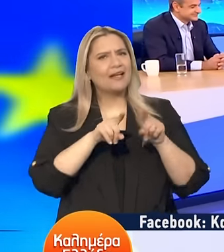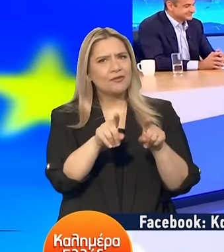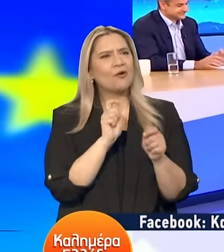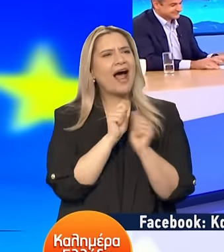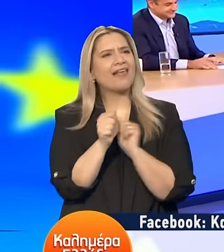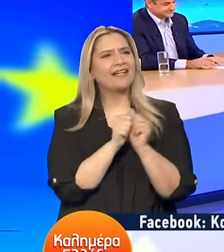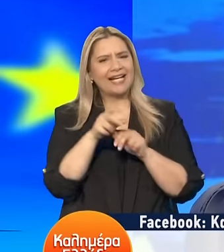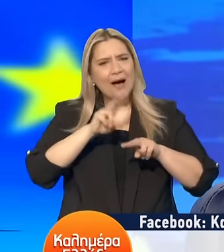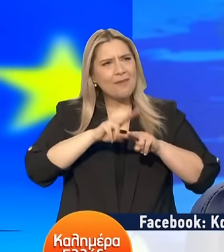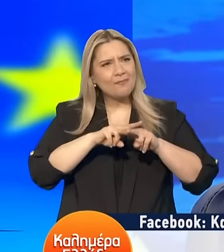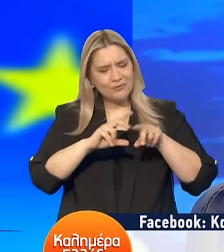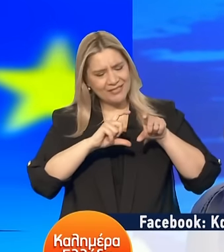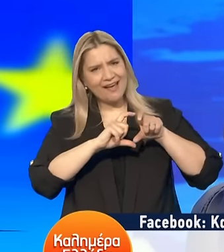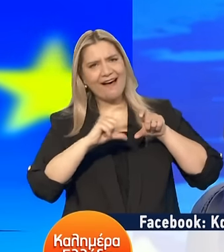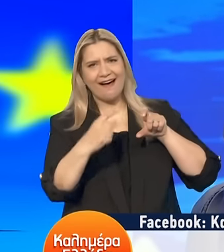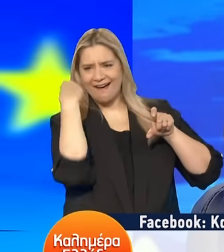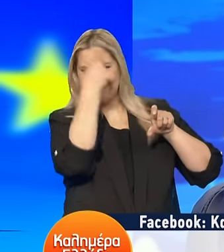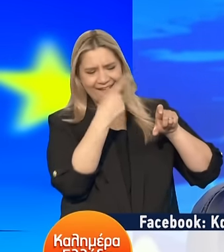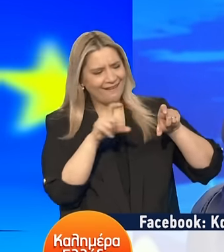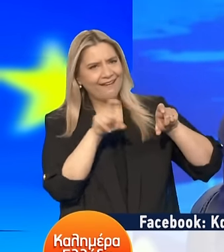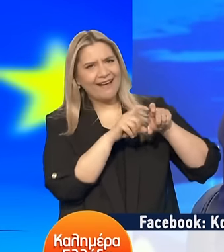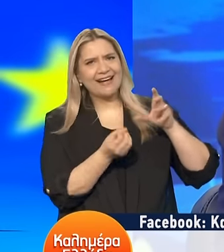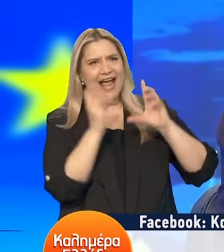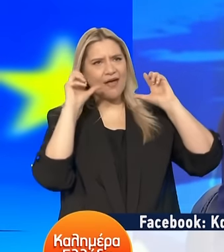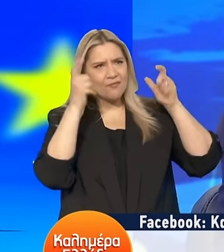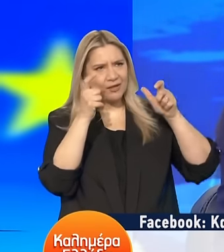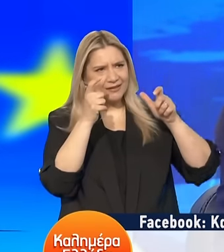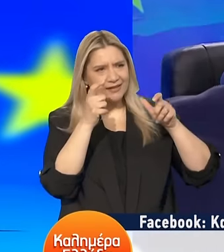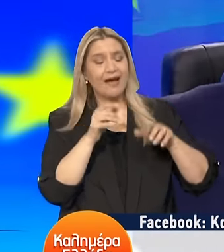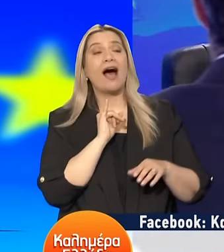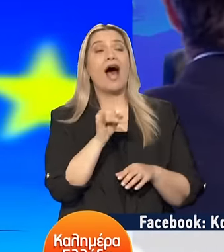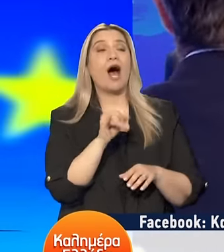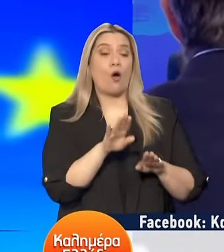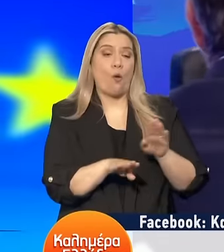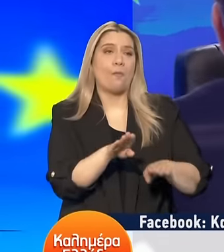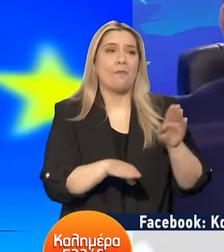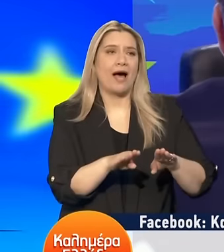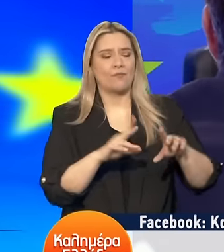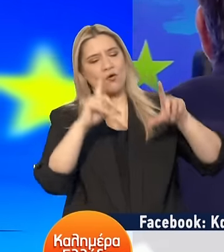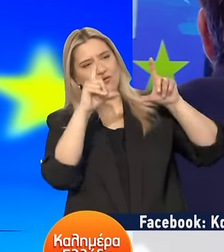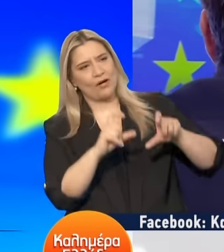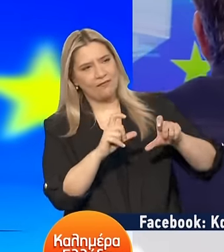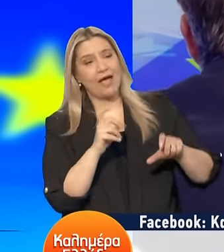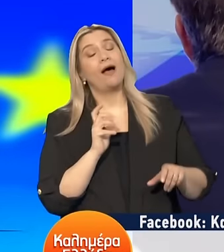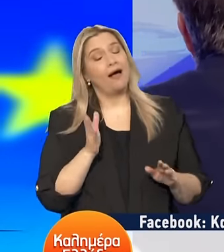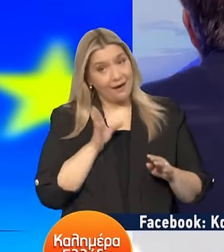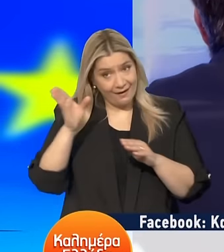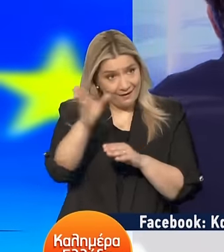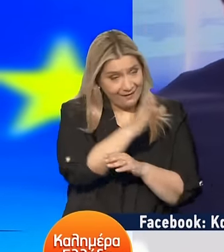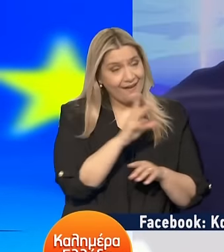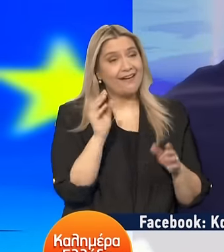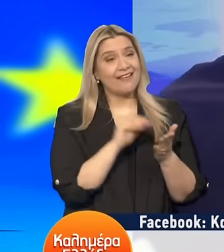της Νέας Δημοκρατίας Τα φορέσατε, μας τα δείξατε στο τικτοκ Δεν τα έχω φορέσει ακόμα σε περιοδία Το περιμένω να το δούμε Ποια είναι η διαφορά στο